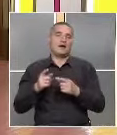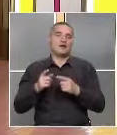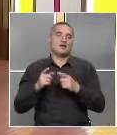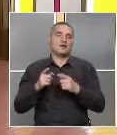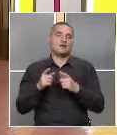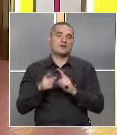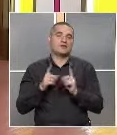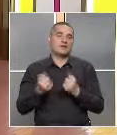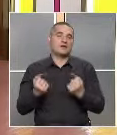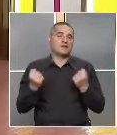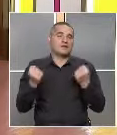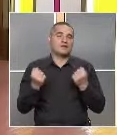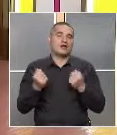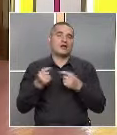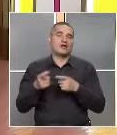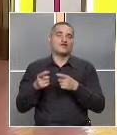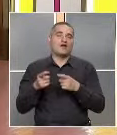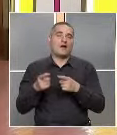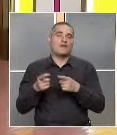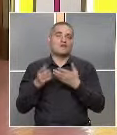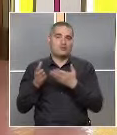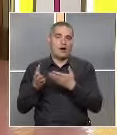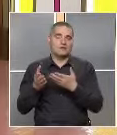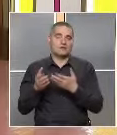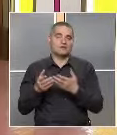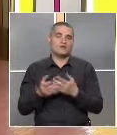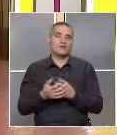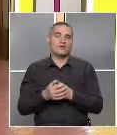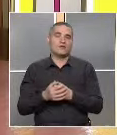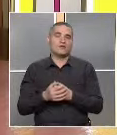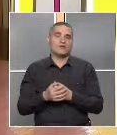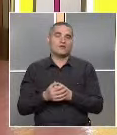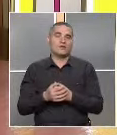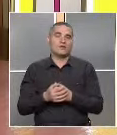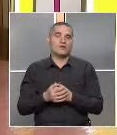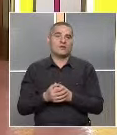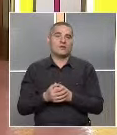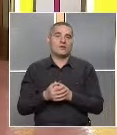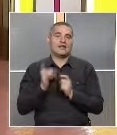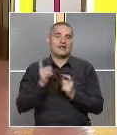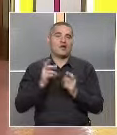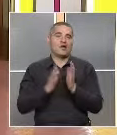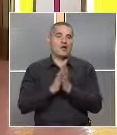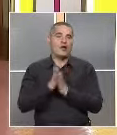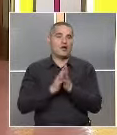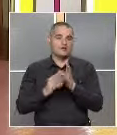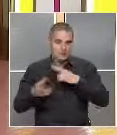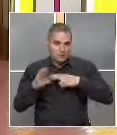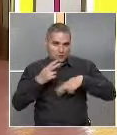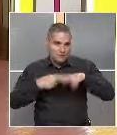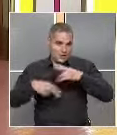се е съживил. Него тогава мисля, че се го... И някои хора са